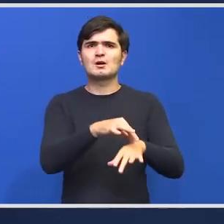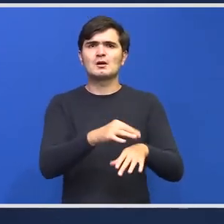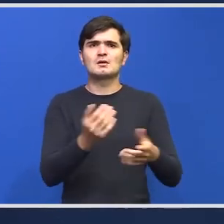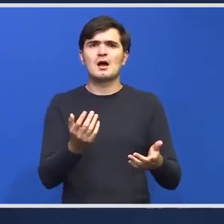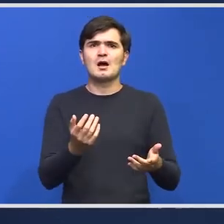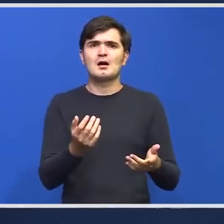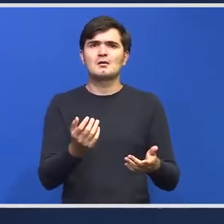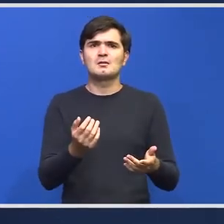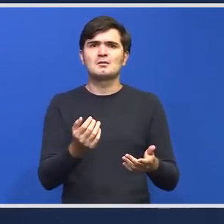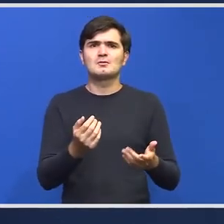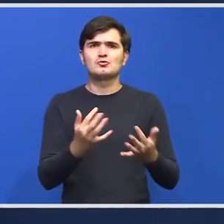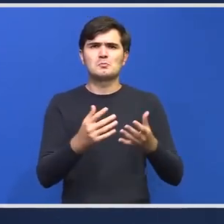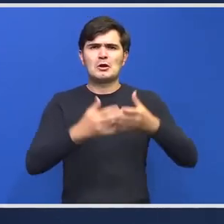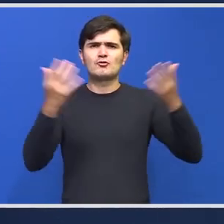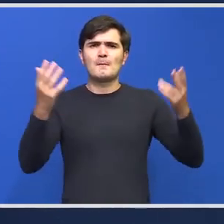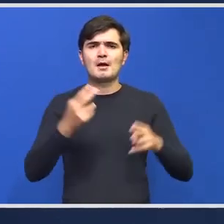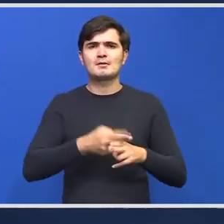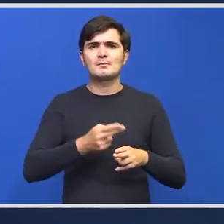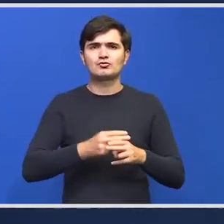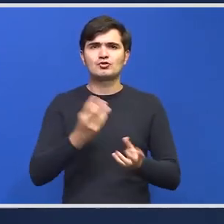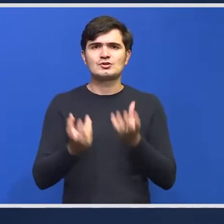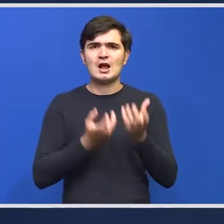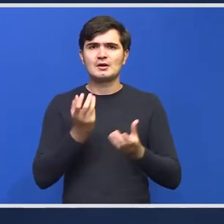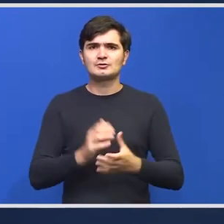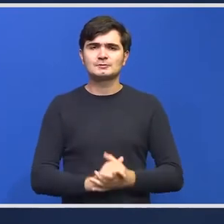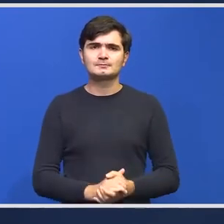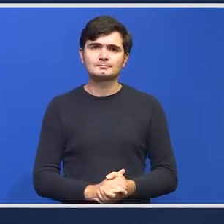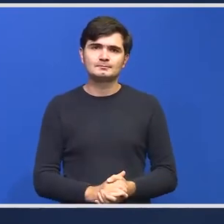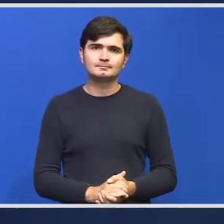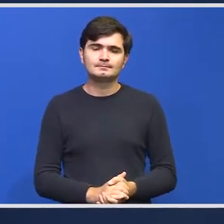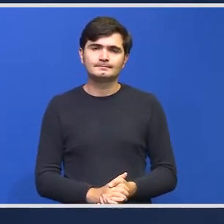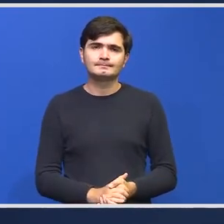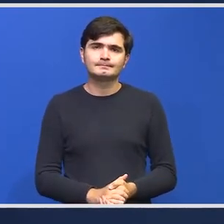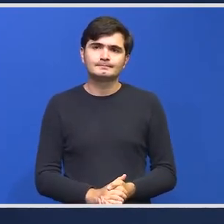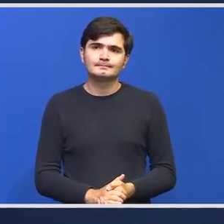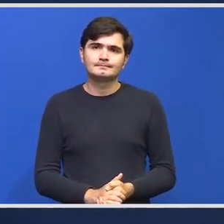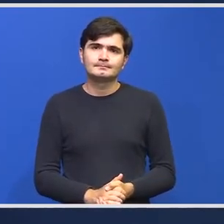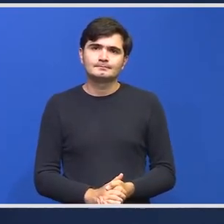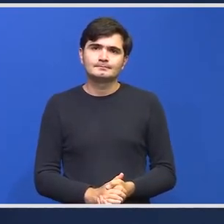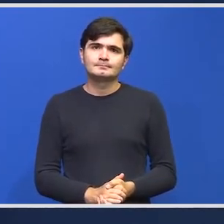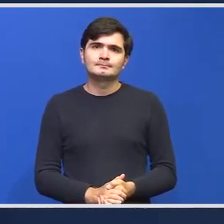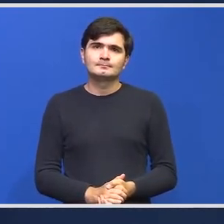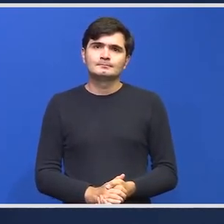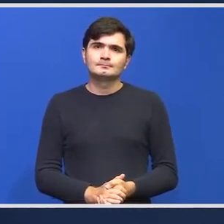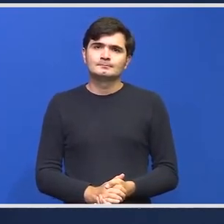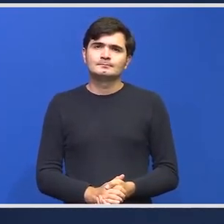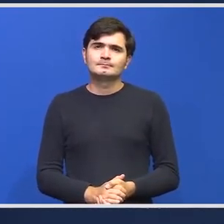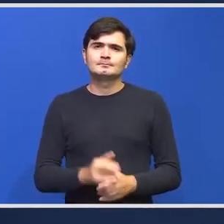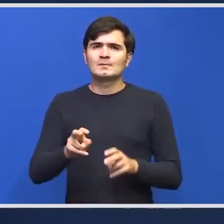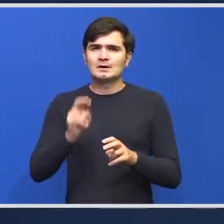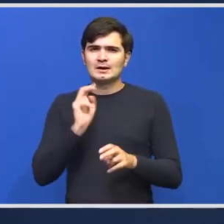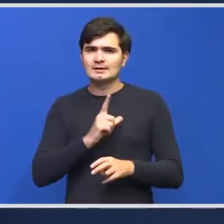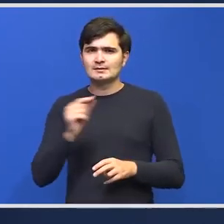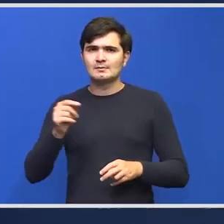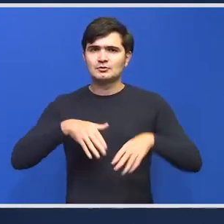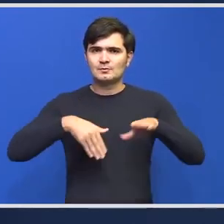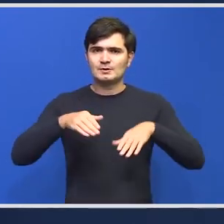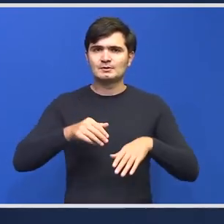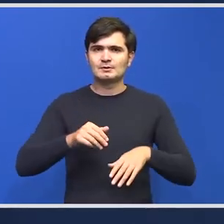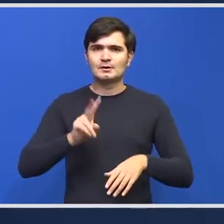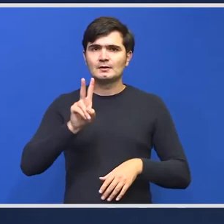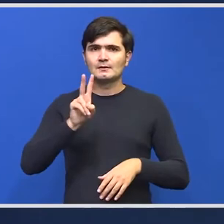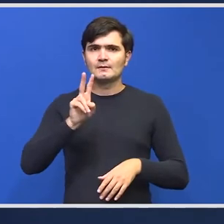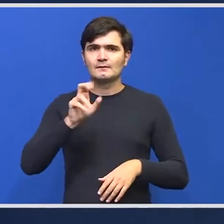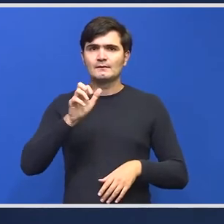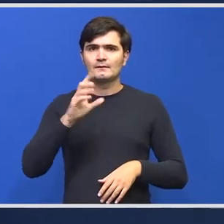mic de pacienți cu arsură o întrebare pe un alt subiect înainte să plece de la minister Vlad